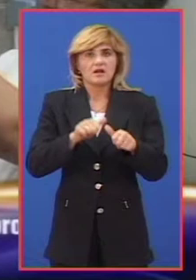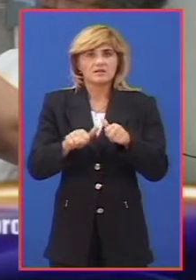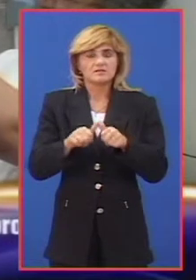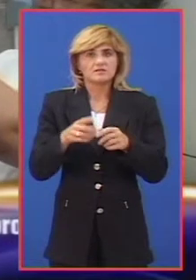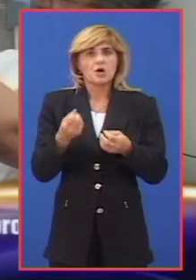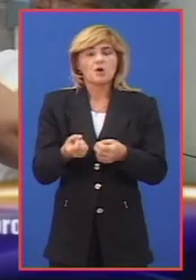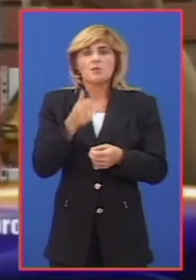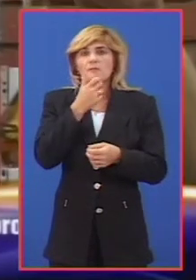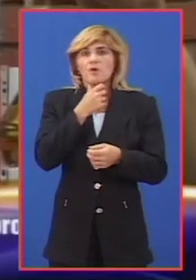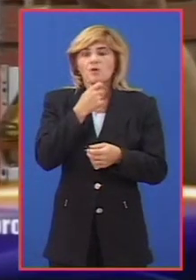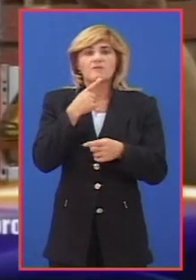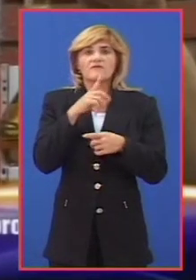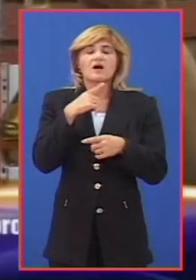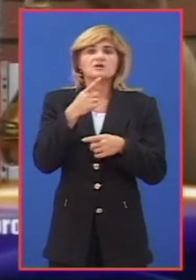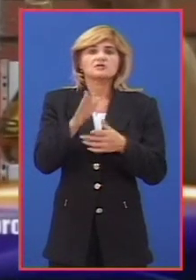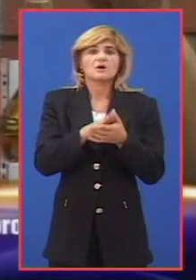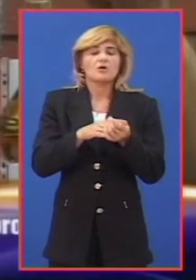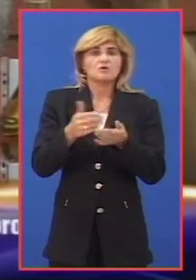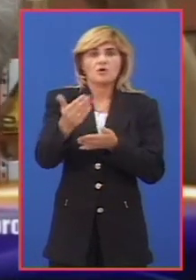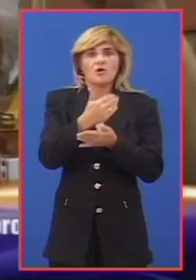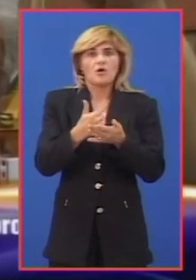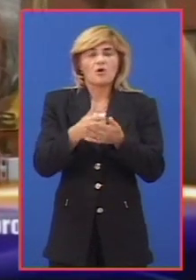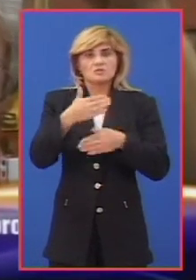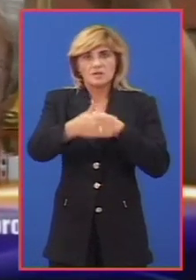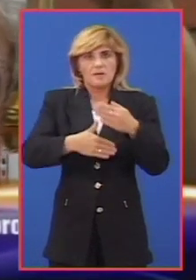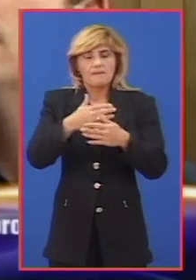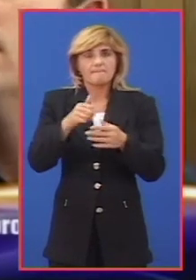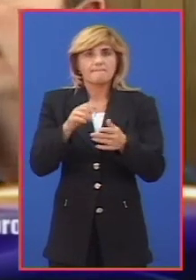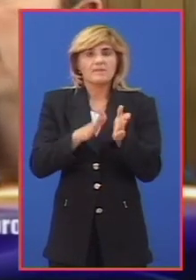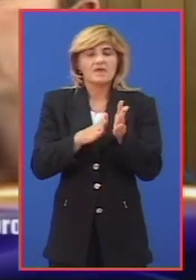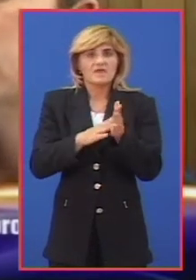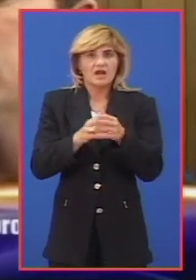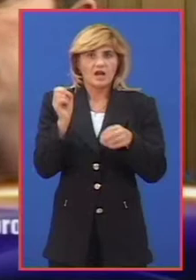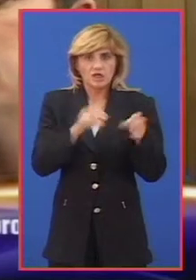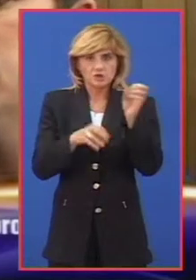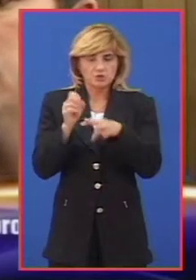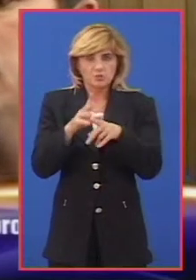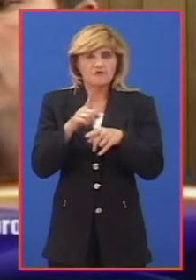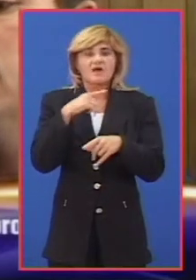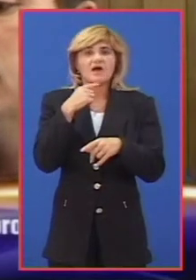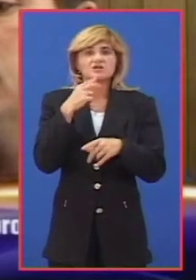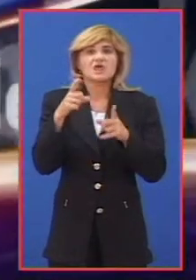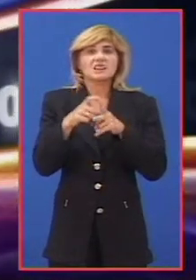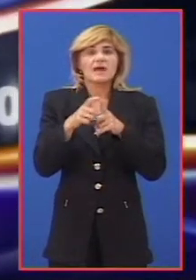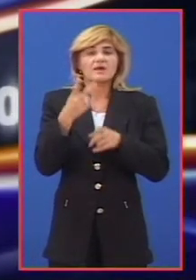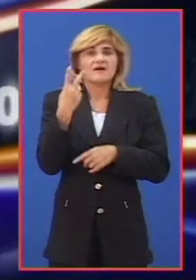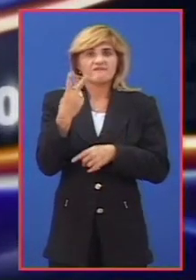Poljoprivrednicima se savjetuje da koriste kombinacije mineralnih džubriva, kaže za Jueko Damir Varga.